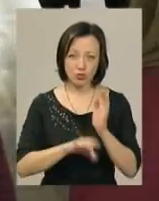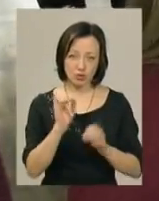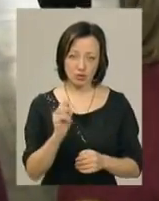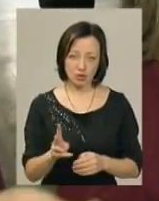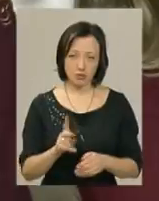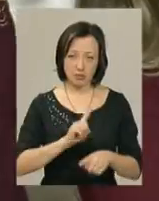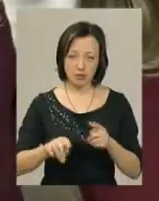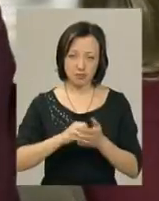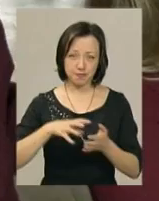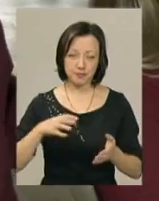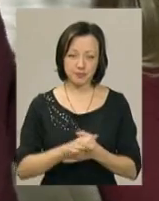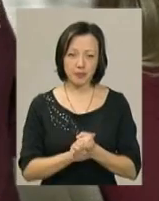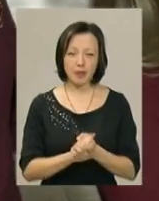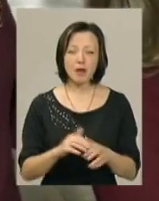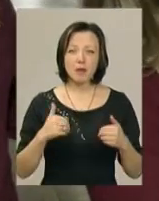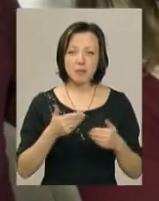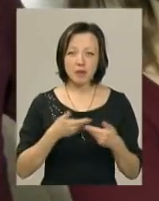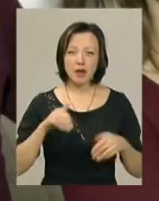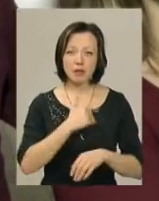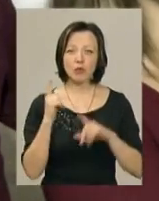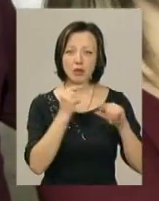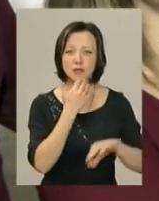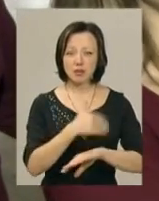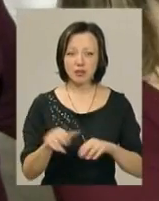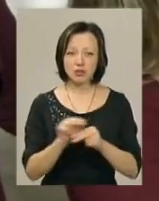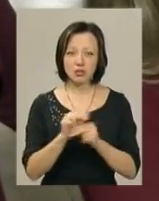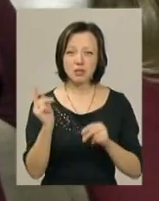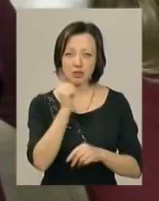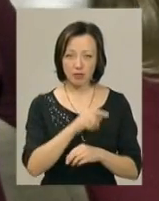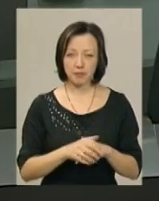швидше. Ми хочемо їхати за кордоном і хочемо лікуватися там.